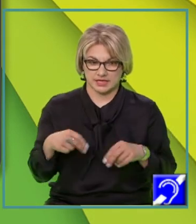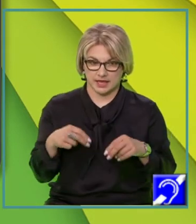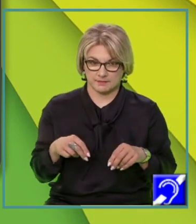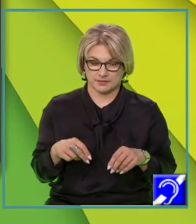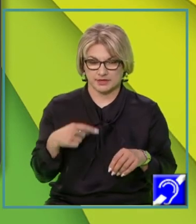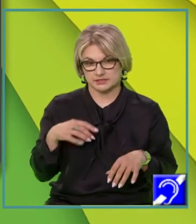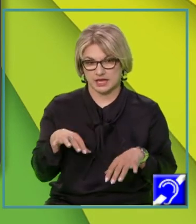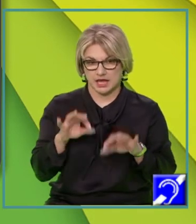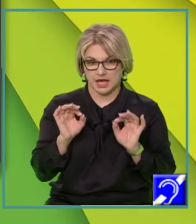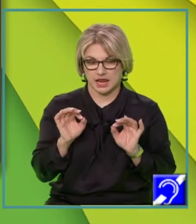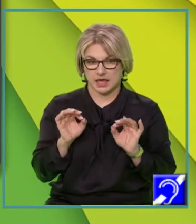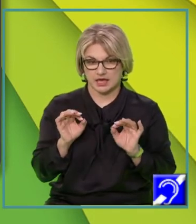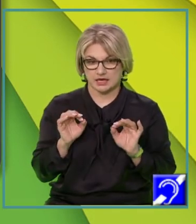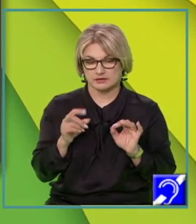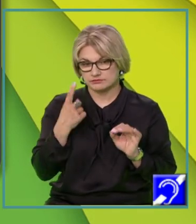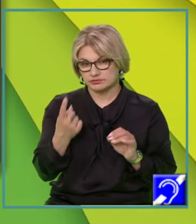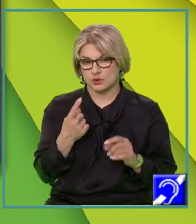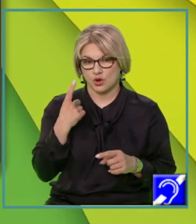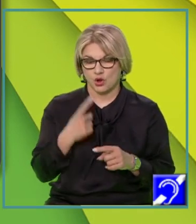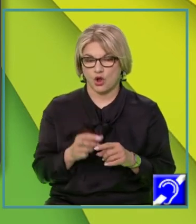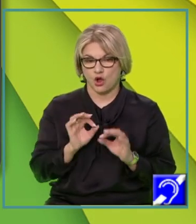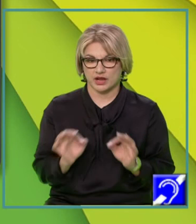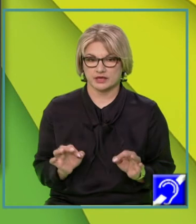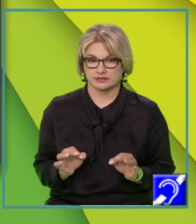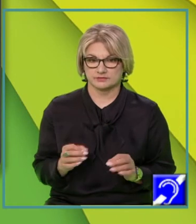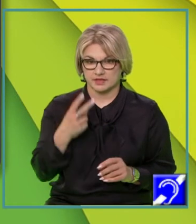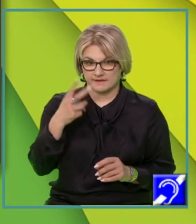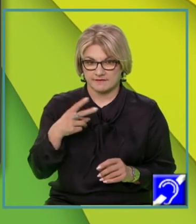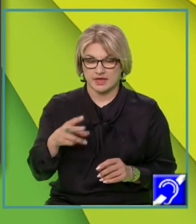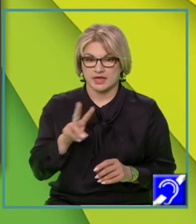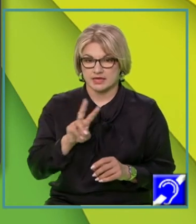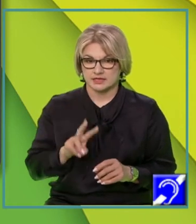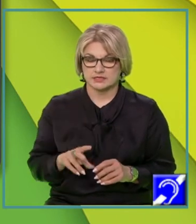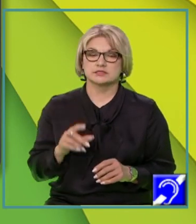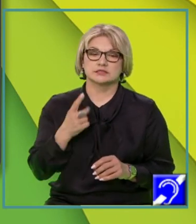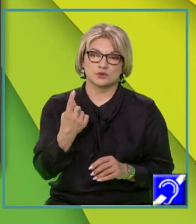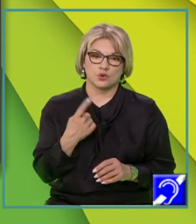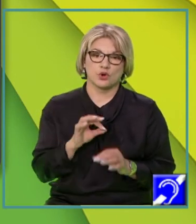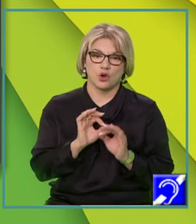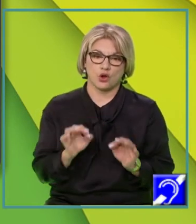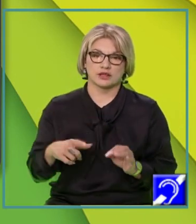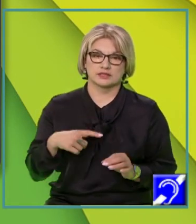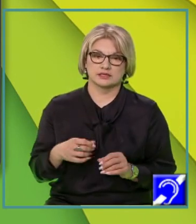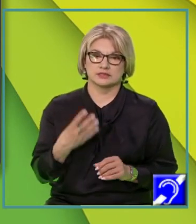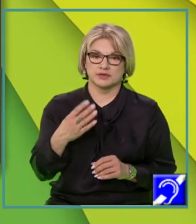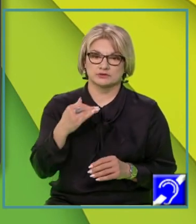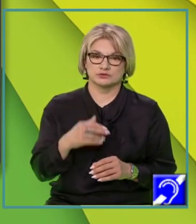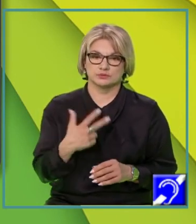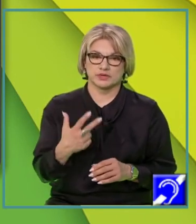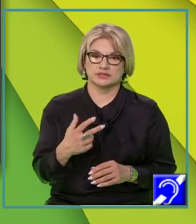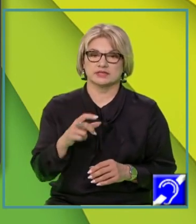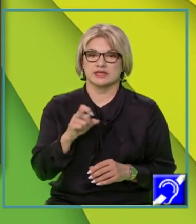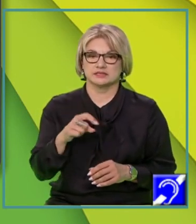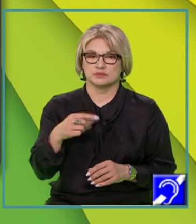pe cel corect. Și anume, dacă observăm, cel corect este 4 supra 3X minus